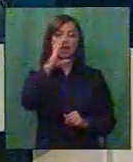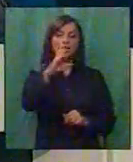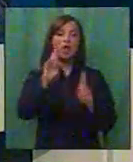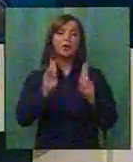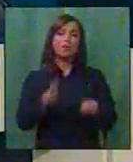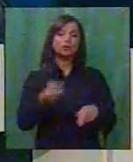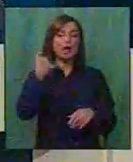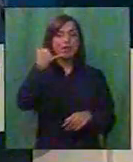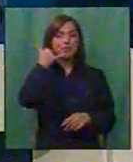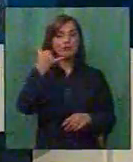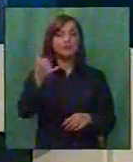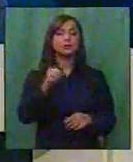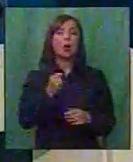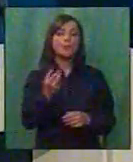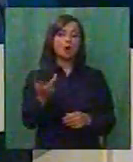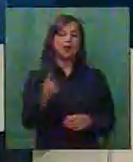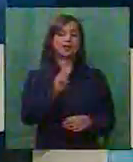Добре даде